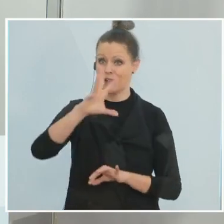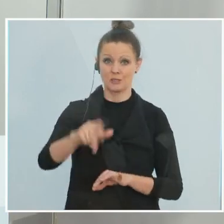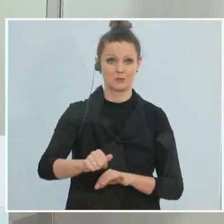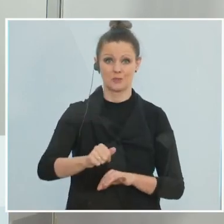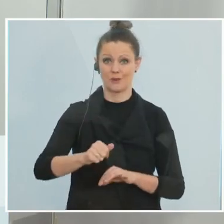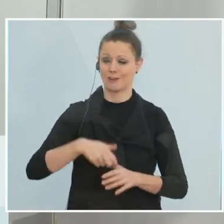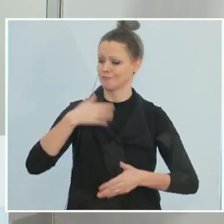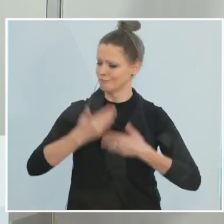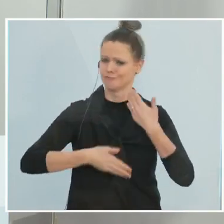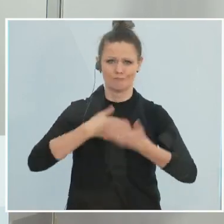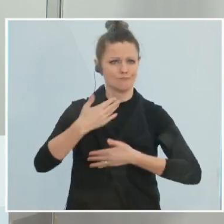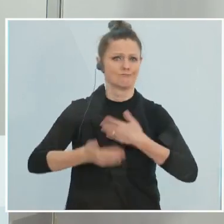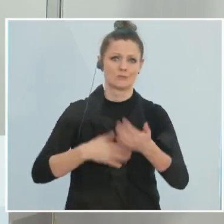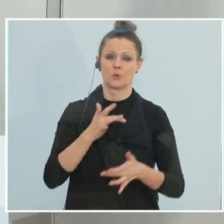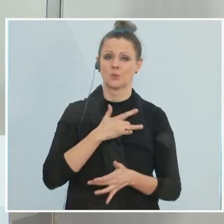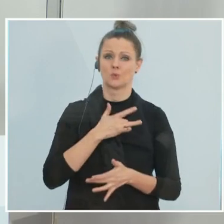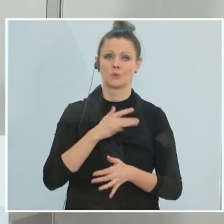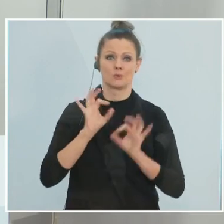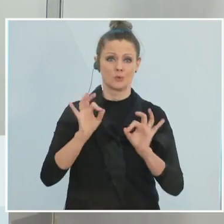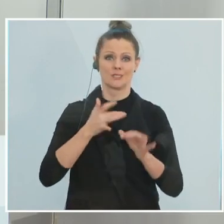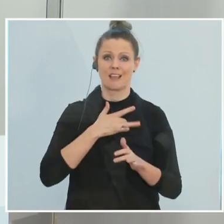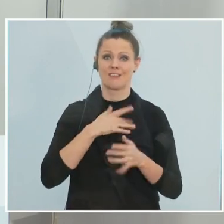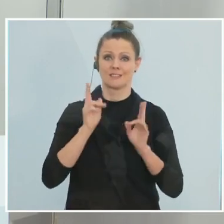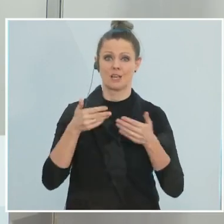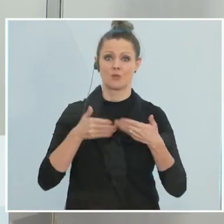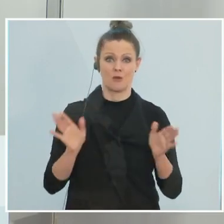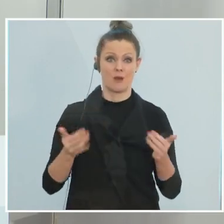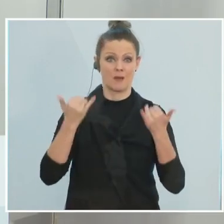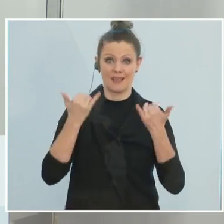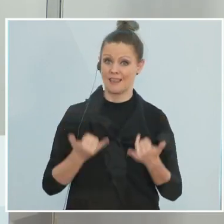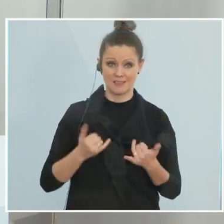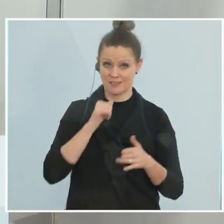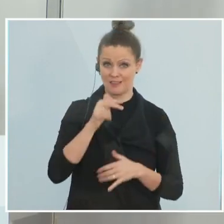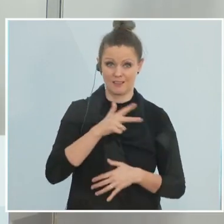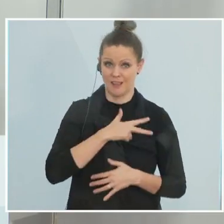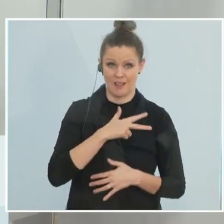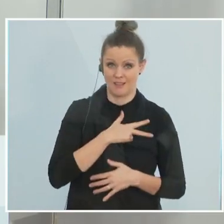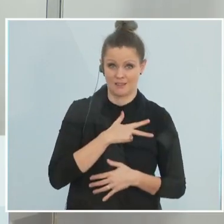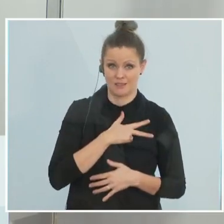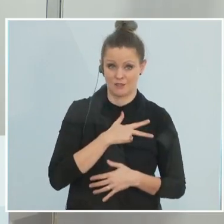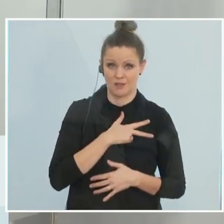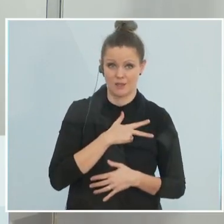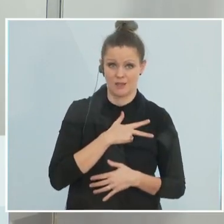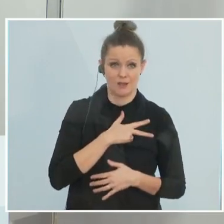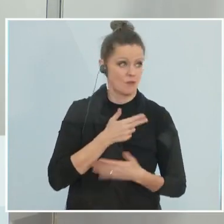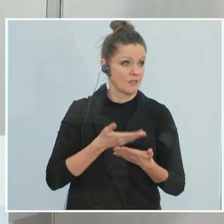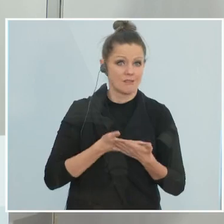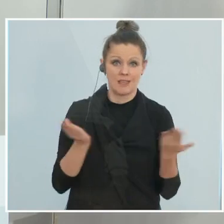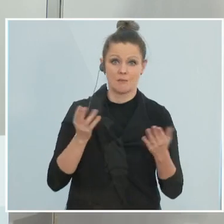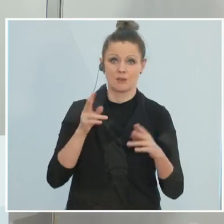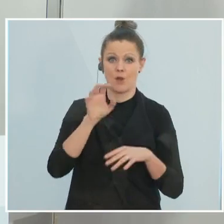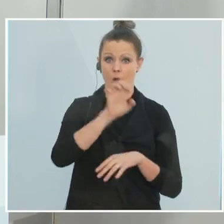könnten mit gutem Gewissen aufsperren. Das wirkt aus heutiger Sicht unrealistisch, weil es keinem europäischen Land gelingt.